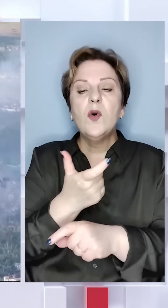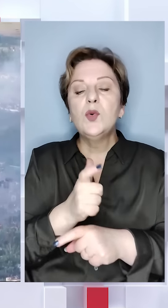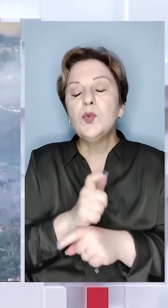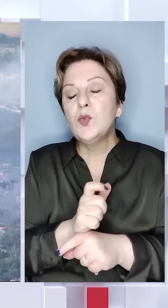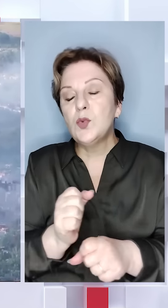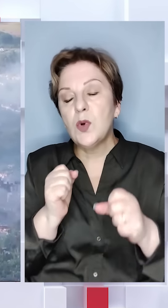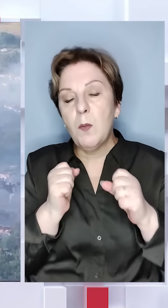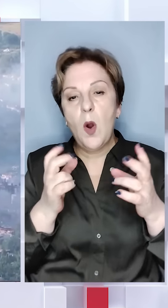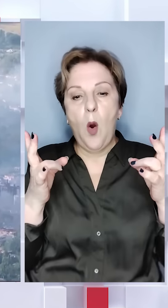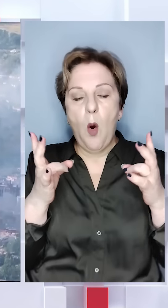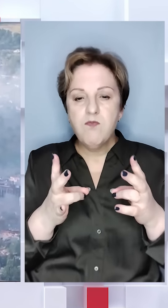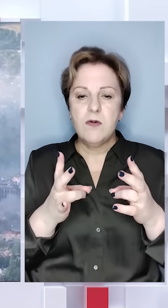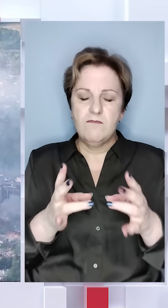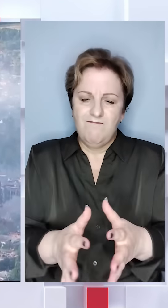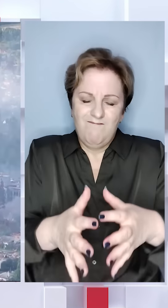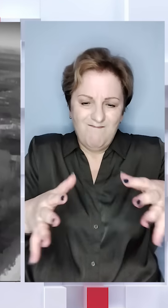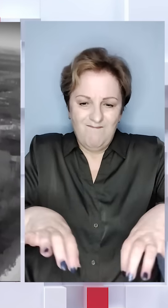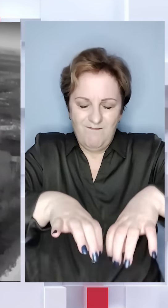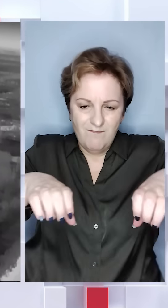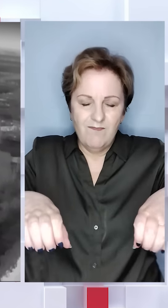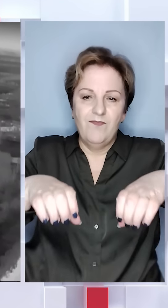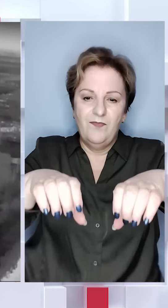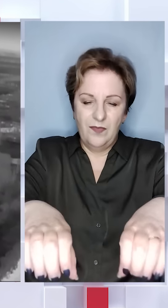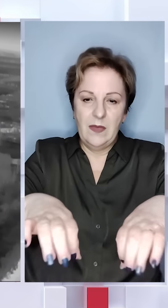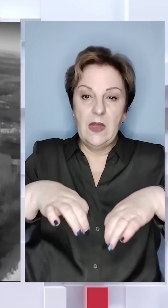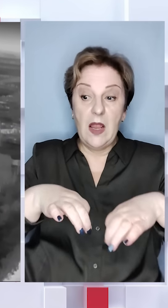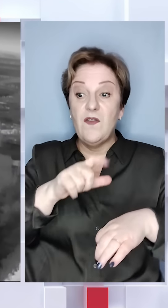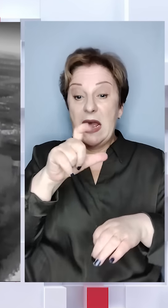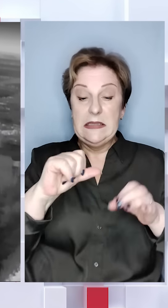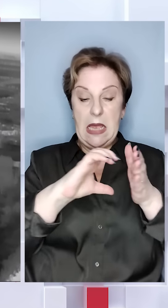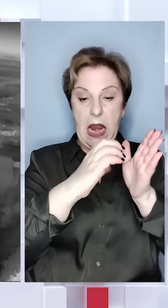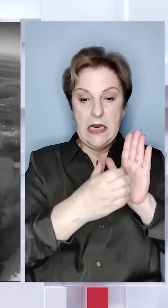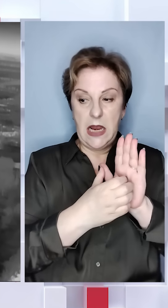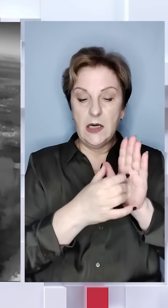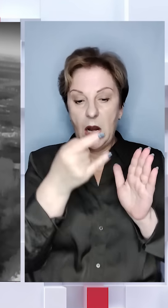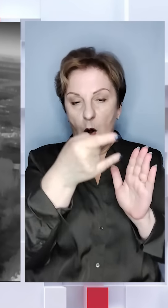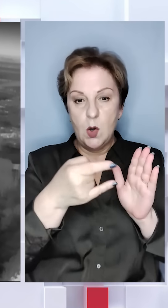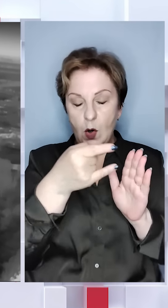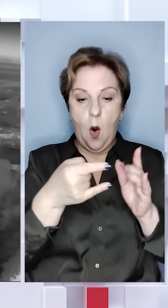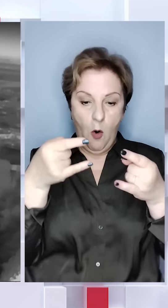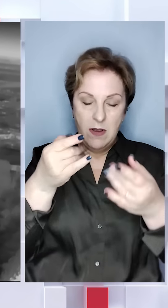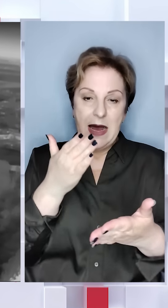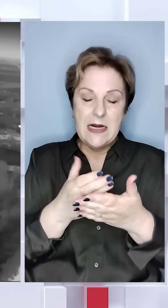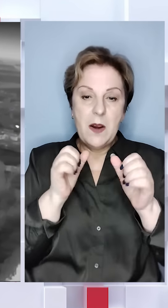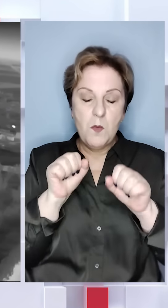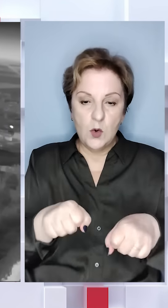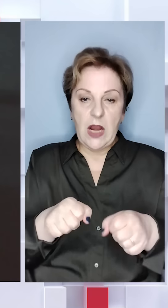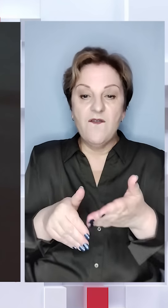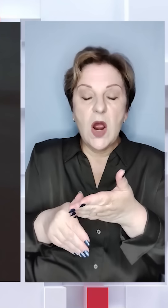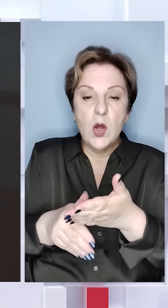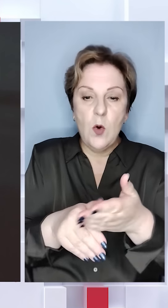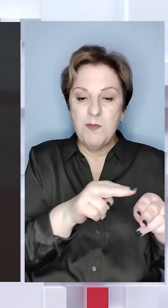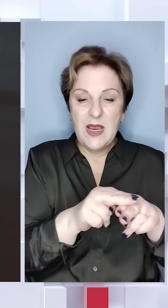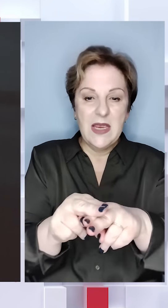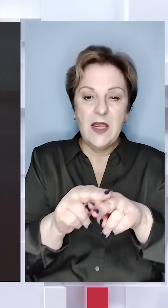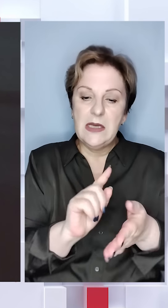дуже і дуже потрібні прохідні автомобілі. І саме за QR-кодом на екрані є можливість допомогти піхотинцям Хартії, щоб